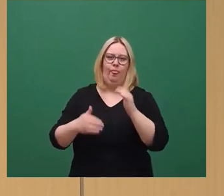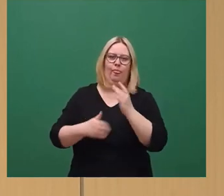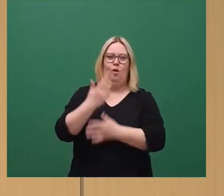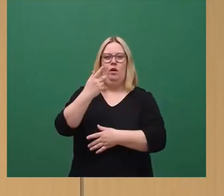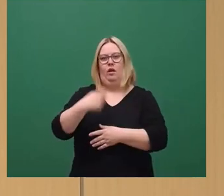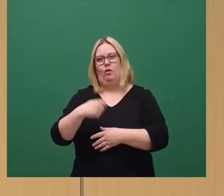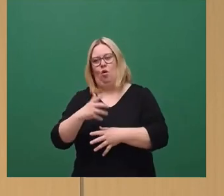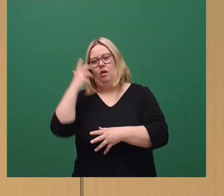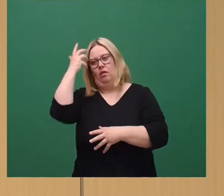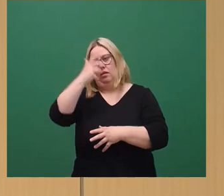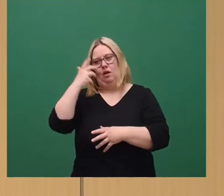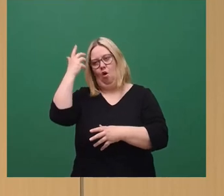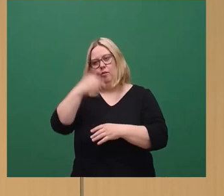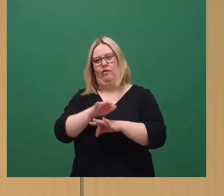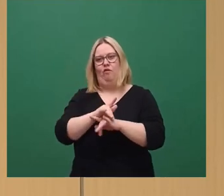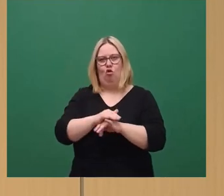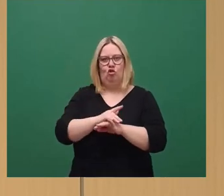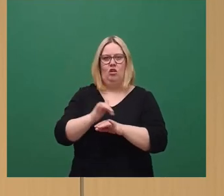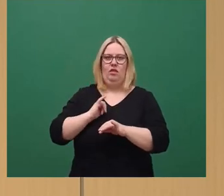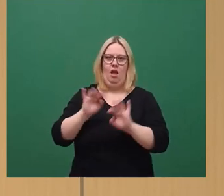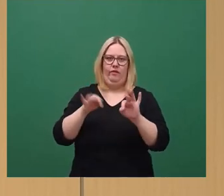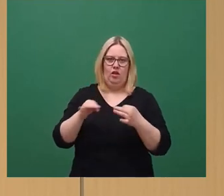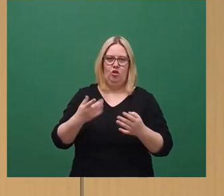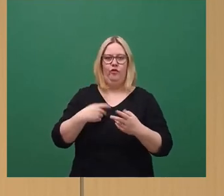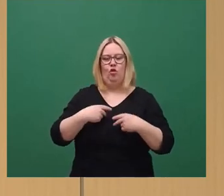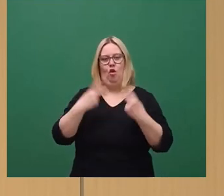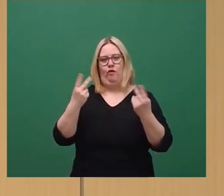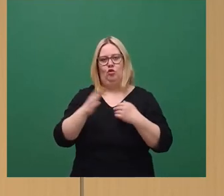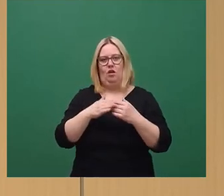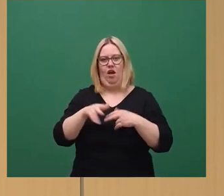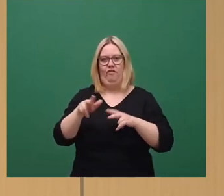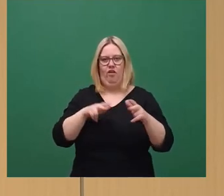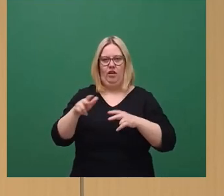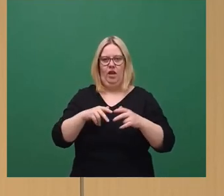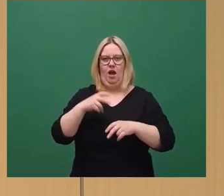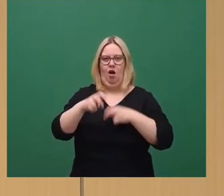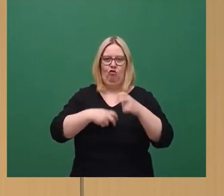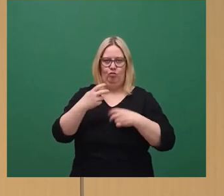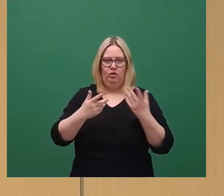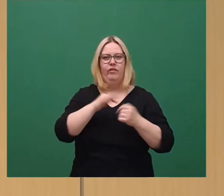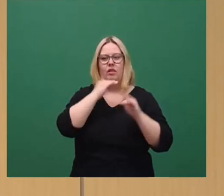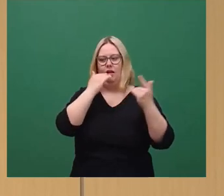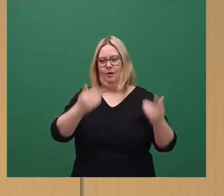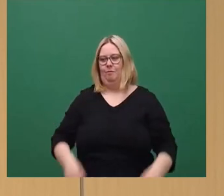Utopien die wirtschaftliche Tragfähigkeit des öffentlichen Nahverkehrs aufs Spiel setzt. Vielen Dank.